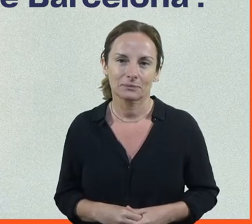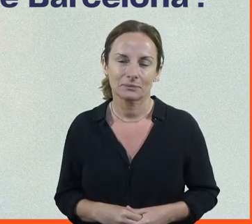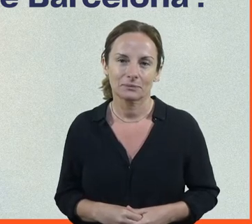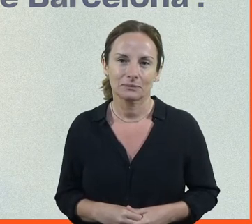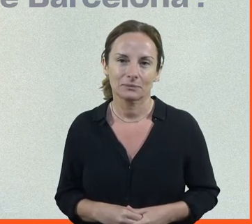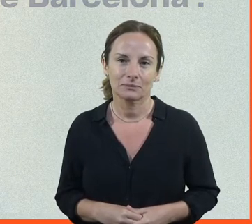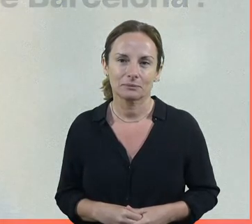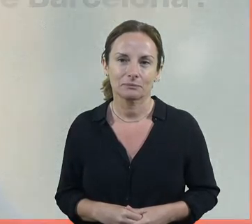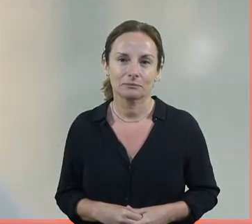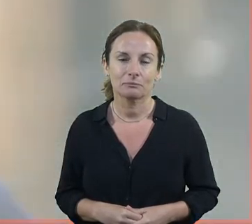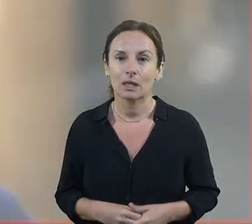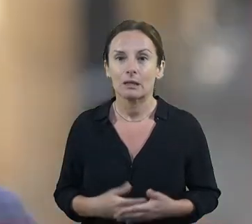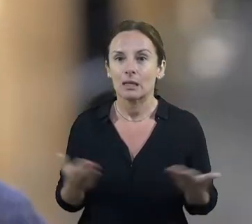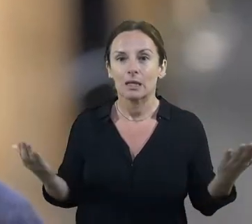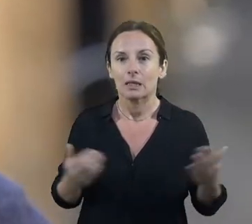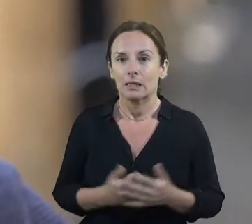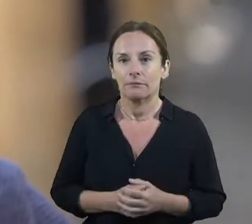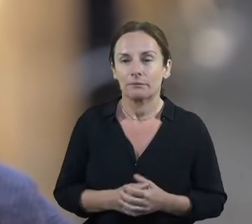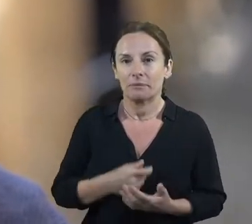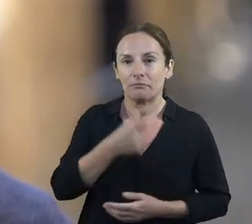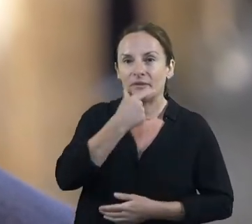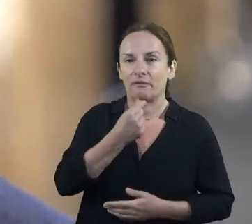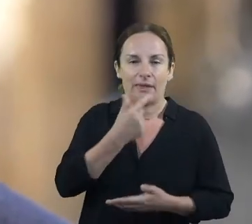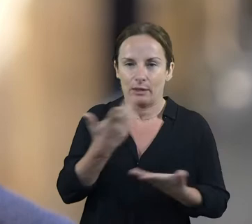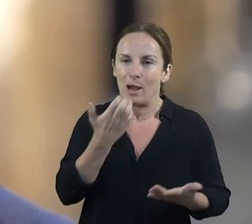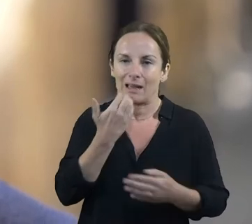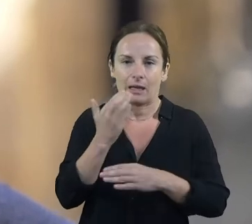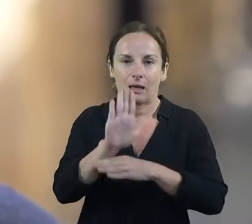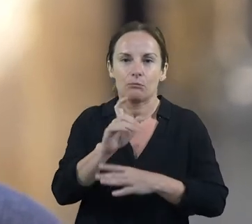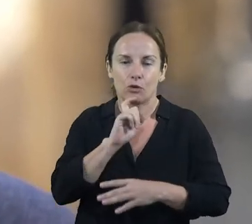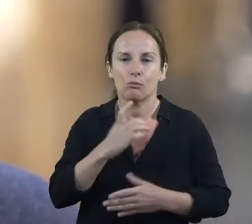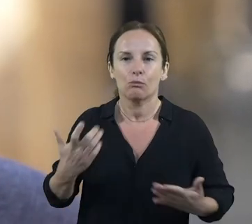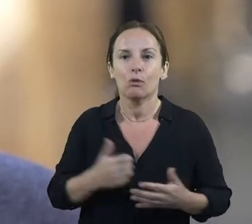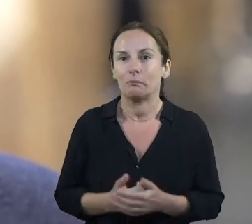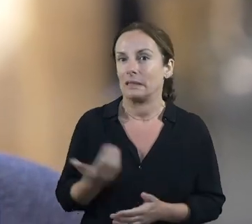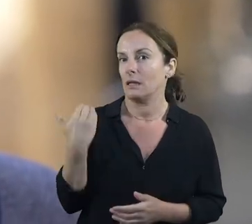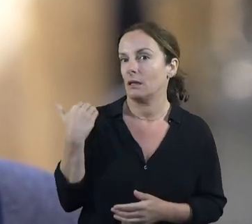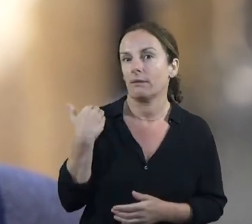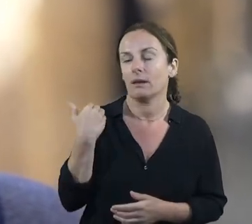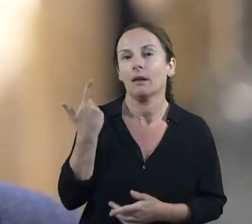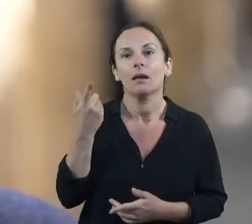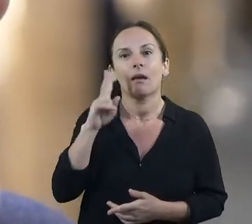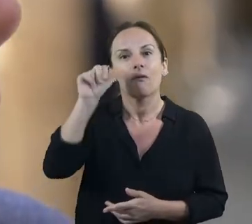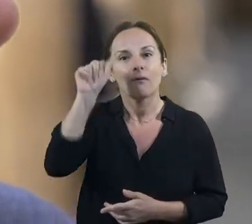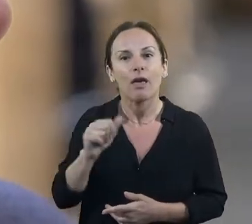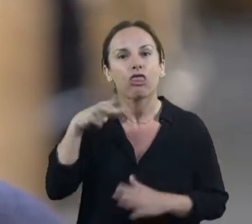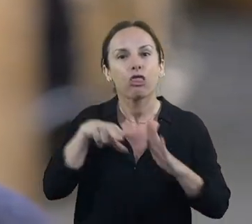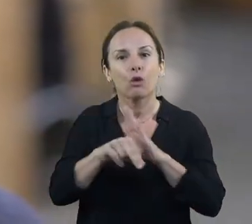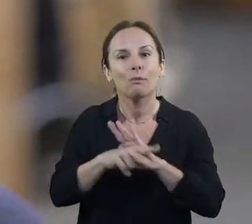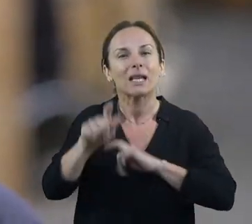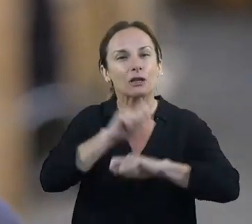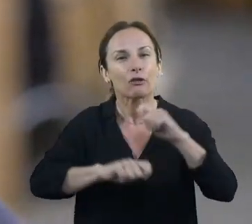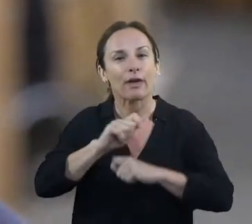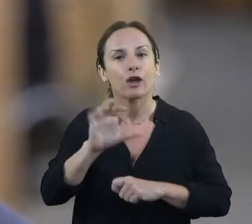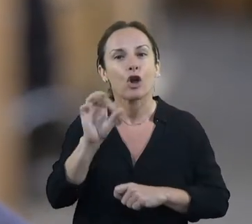Senzillament, per exemple, vam veure un documental, no fa massa temps, de Proactiva Open Arms.